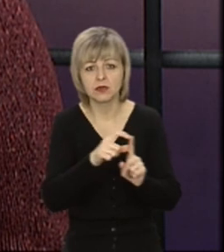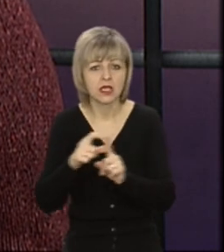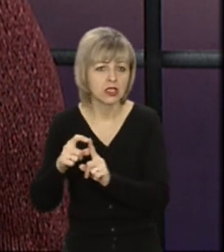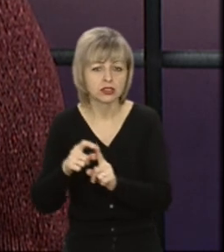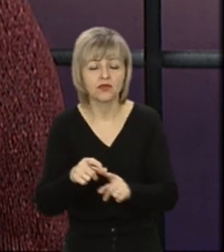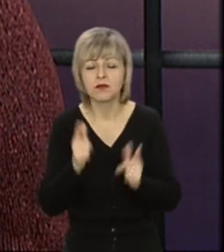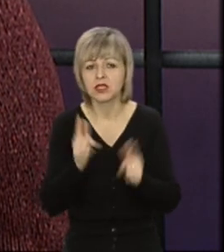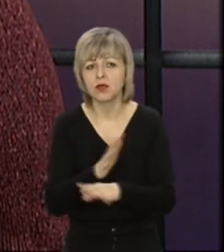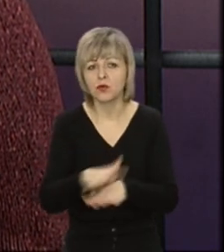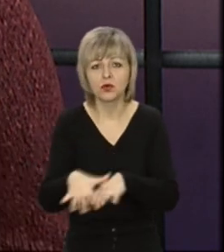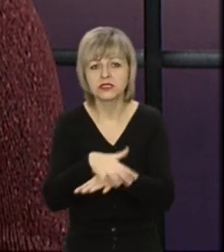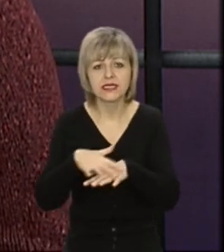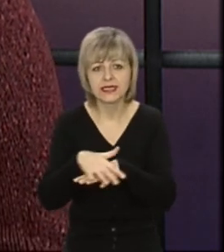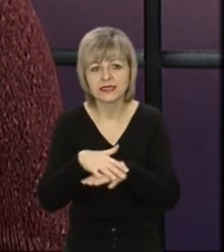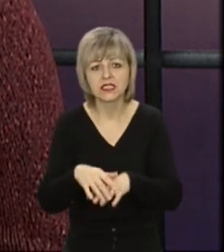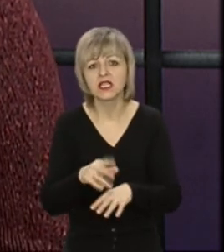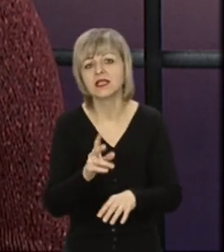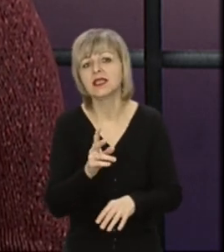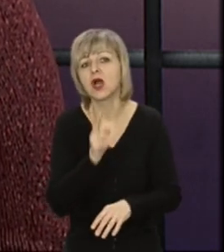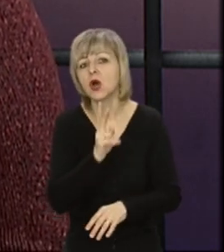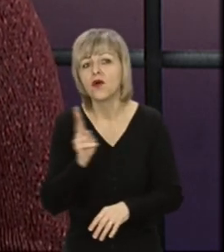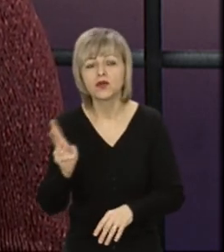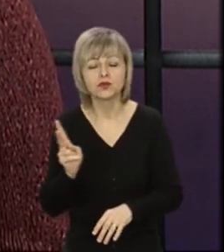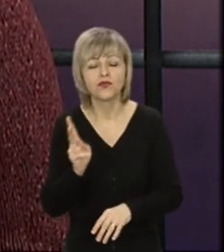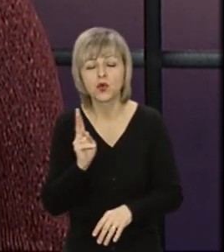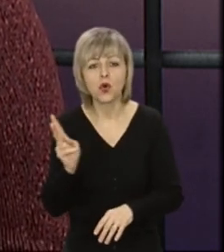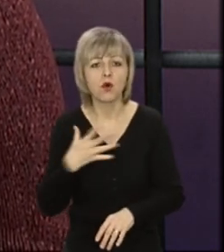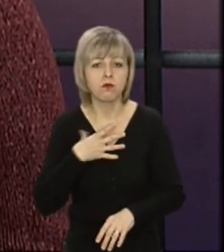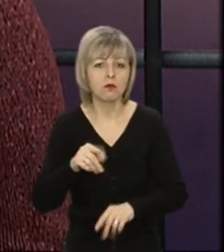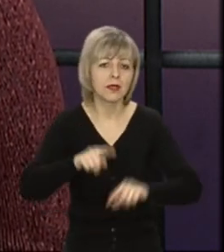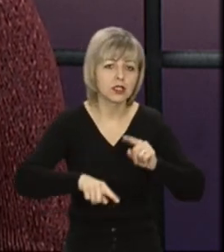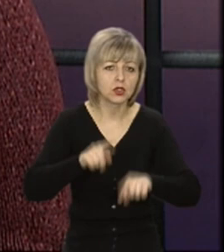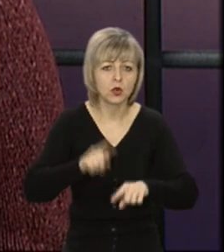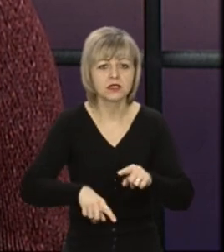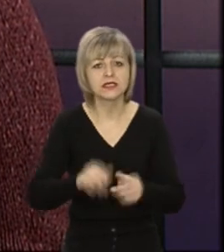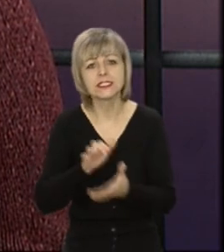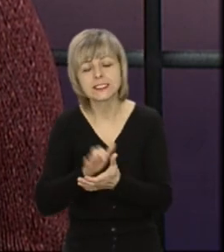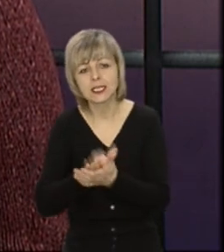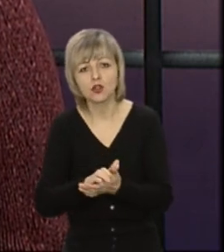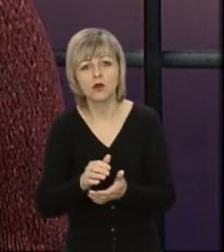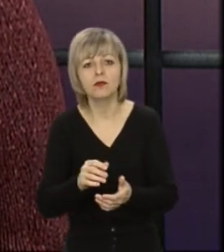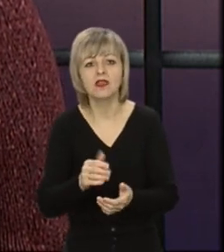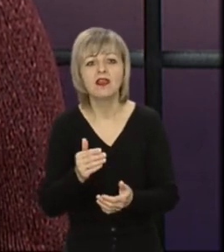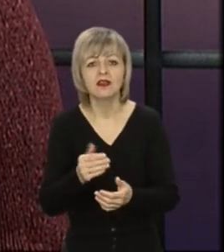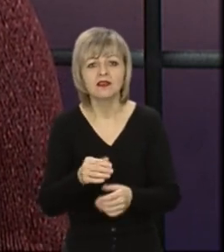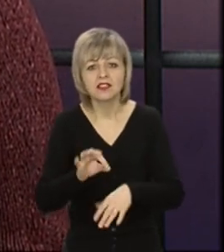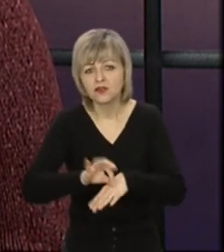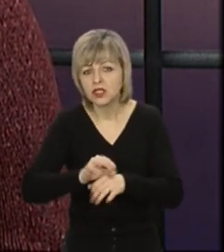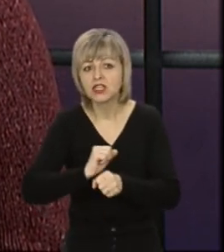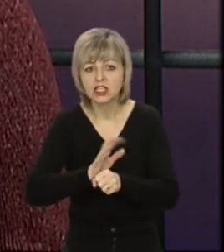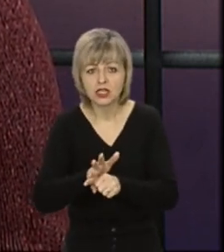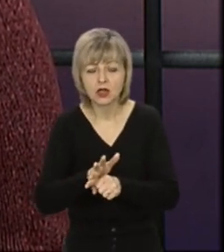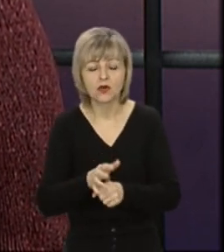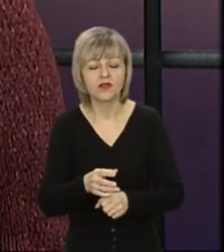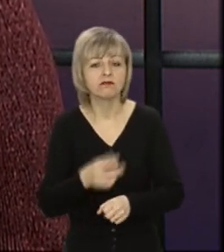населення, які мають родичів, дню, які померли від ковіду. Тому що, на жаль, як би не відносилися ми до